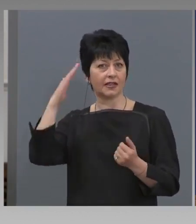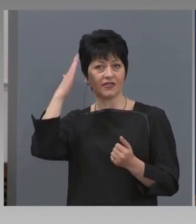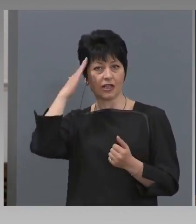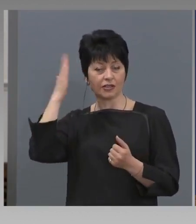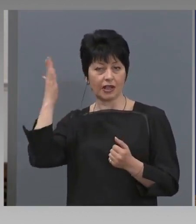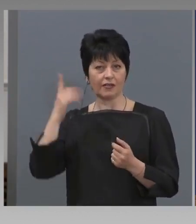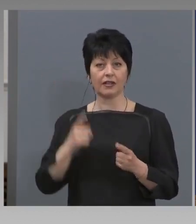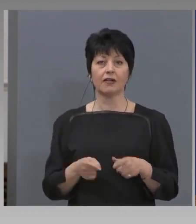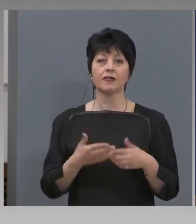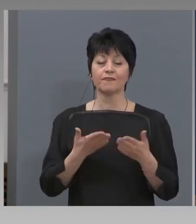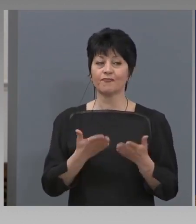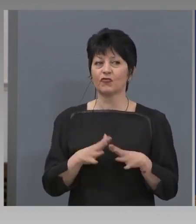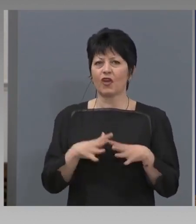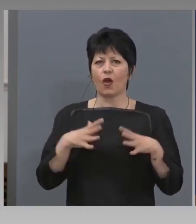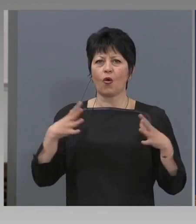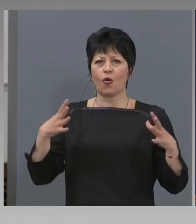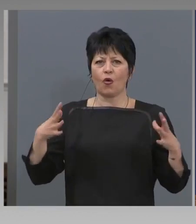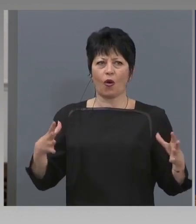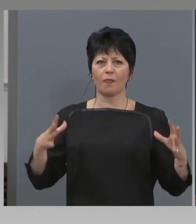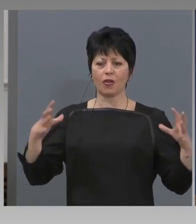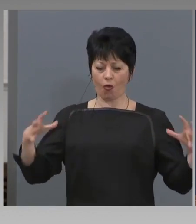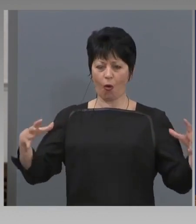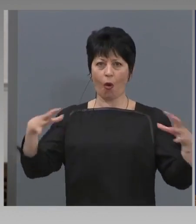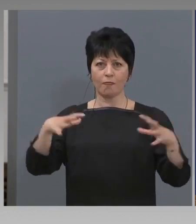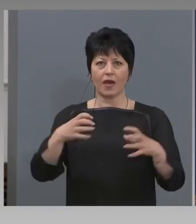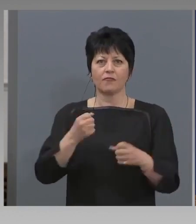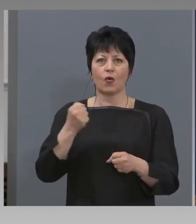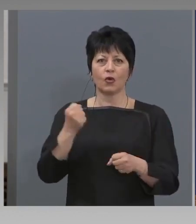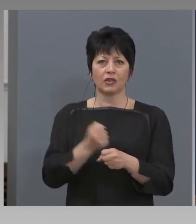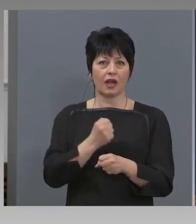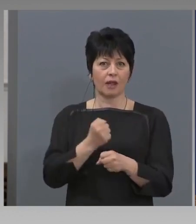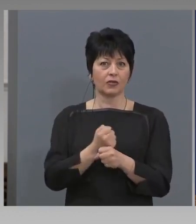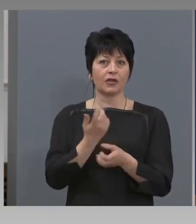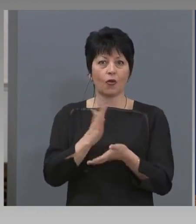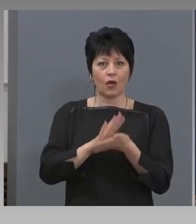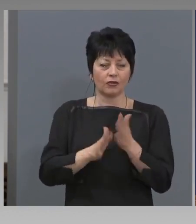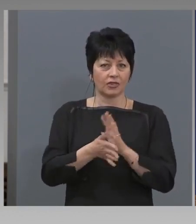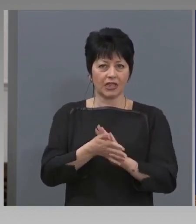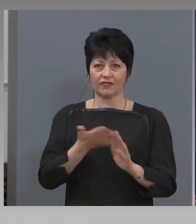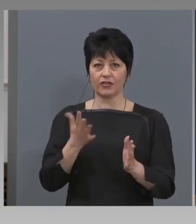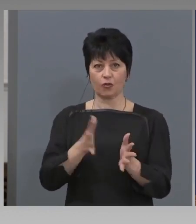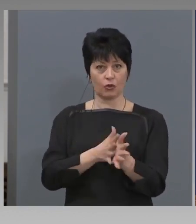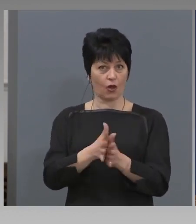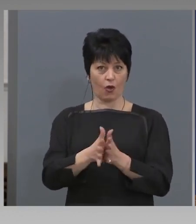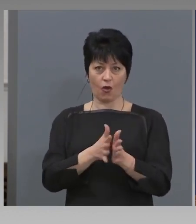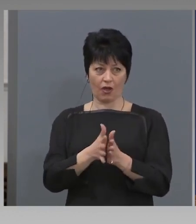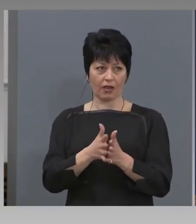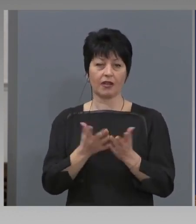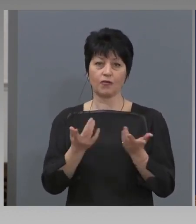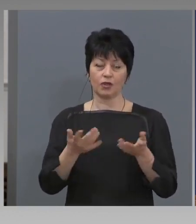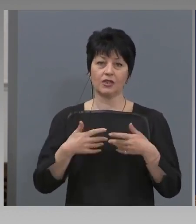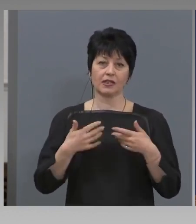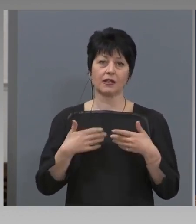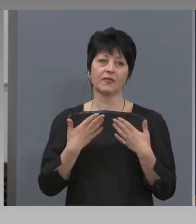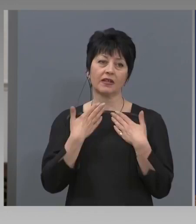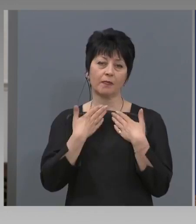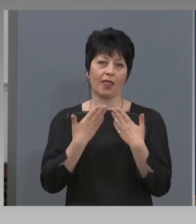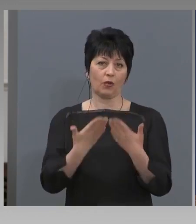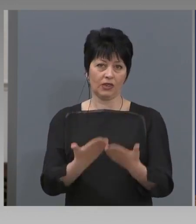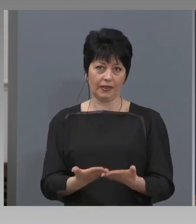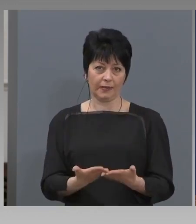огромен обем от работа, която се извършва от всичките тези хора, за което също искаме да им благодаря,